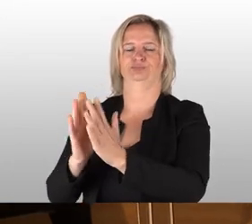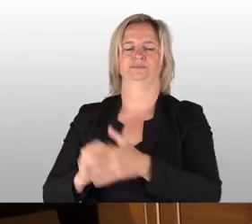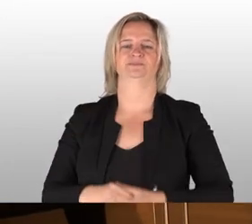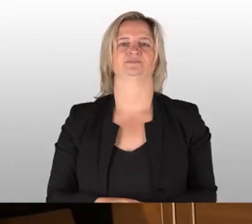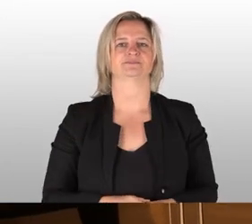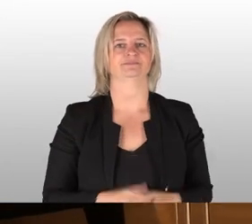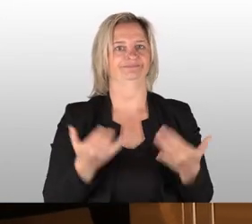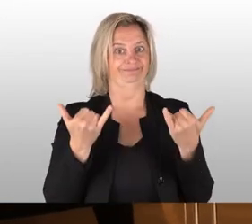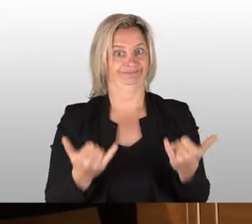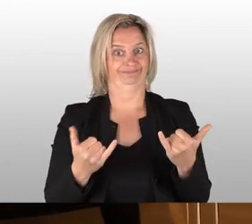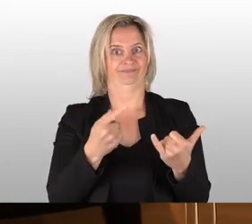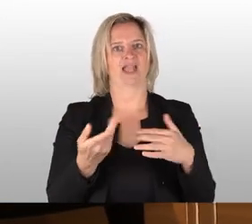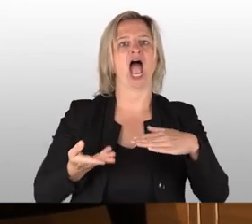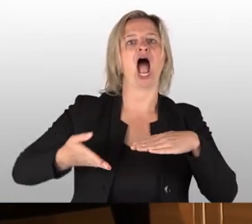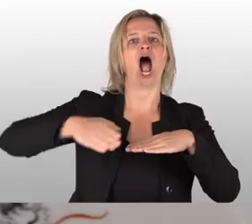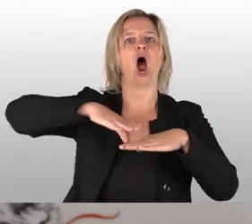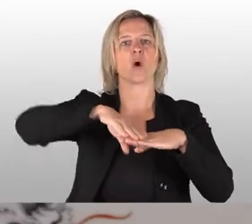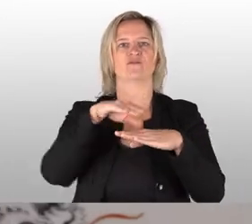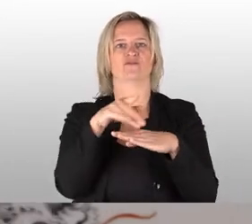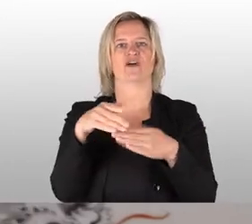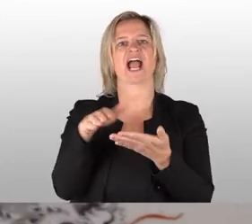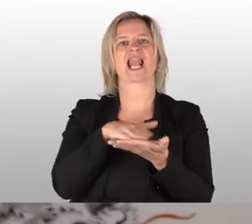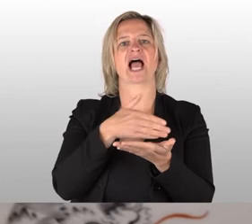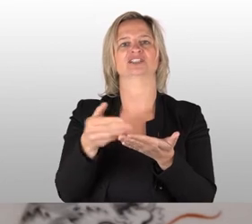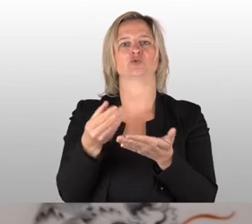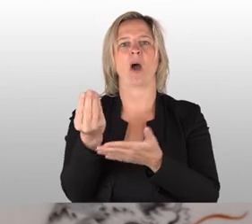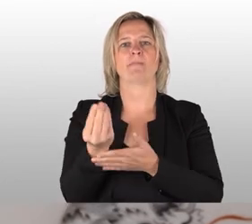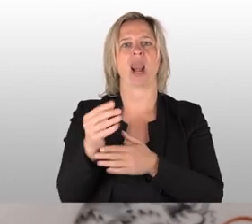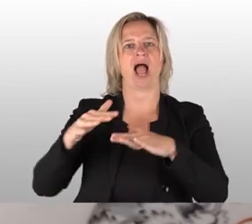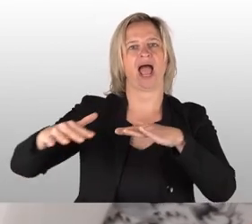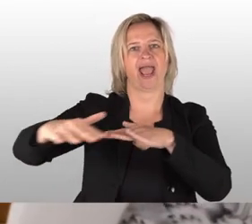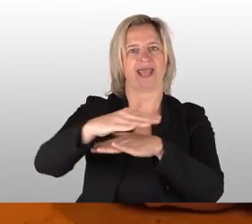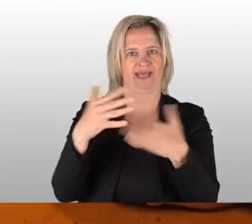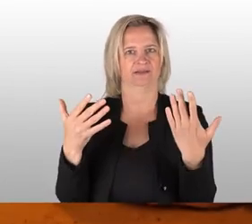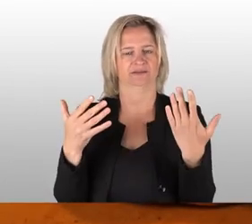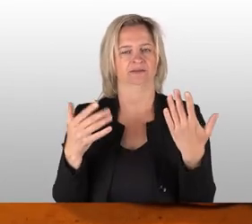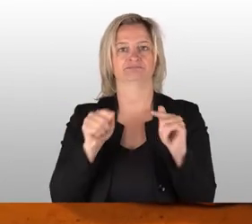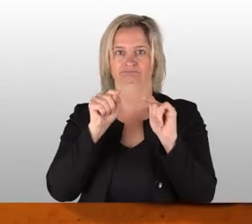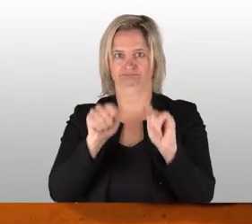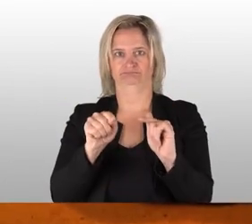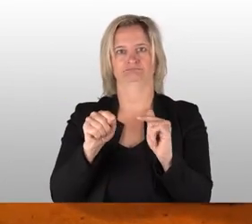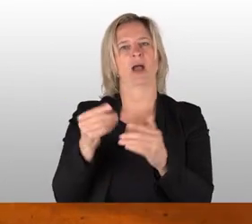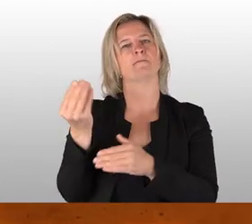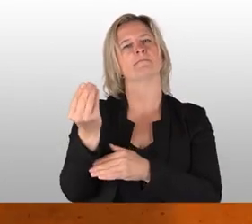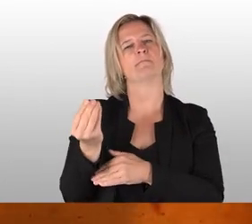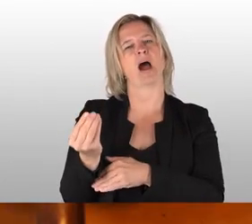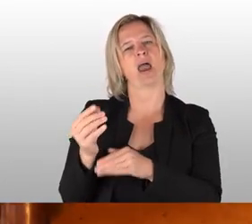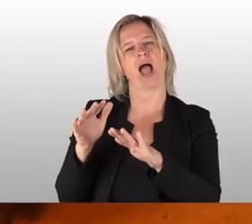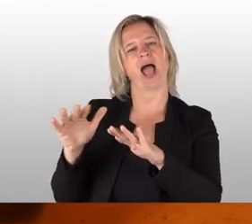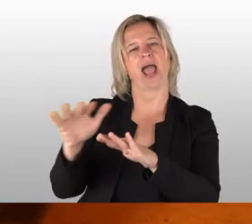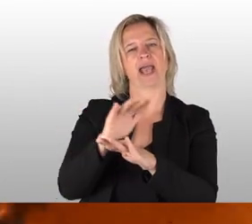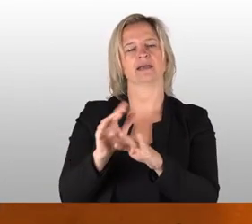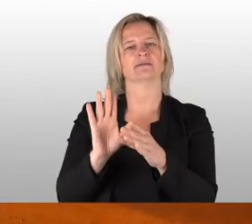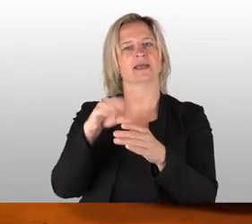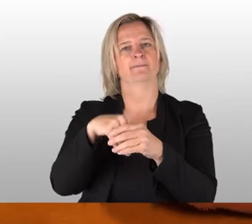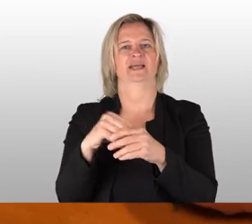Hier sind wir am Arbeitsplatz der Aufglasurmalerei. Und die Aufglasurmalerei ist eine Malerei von zwei